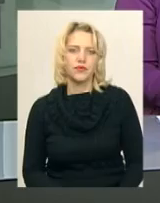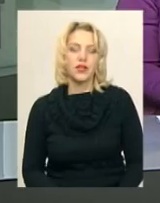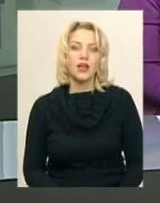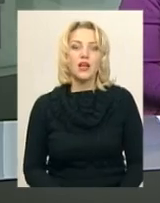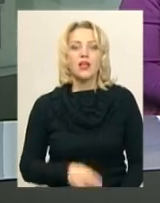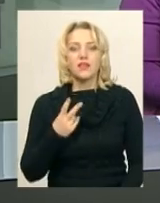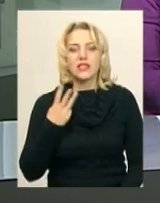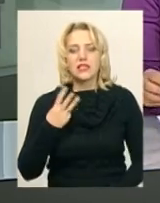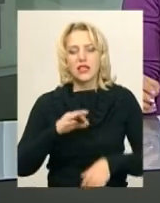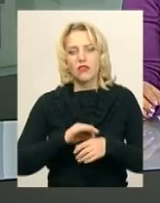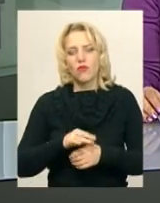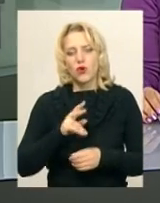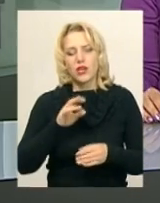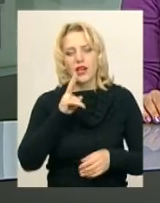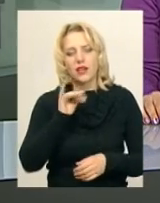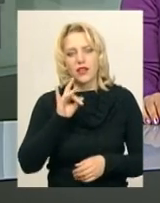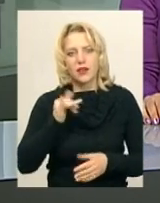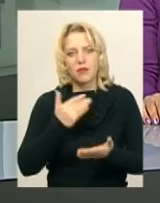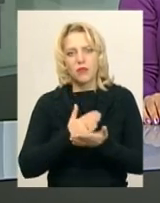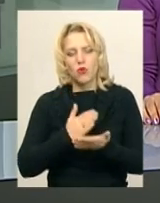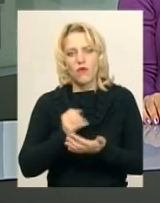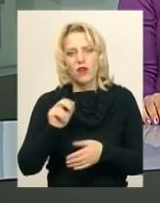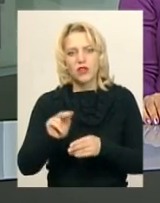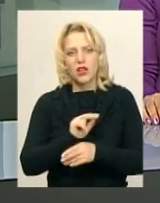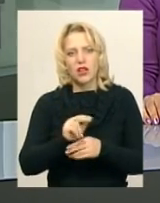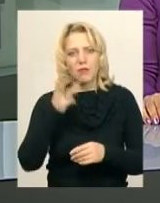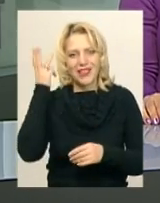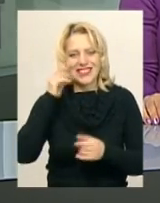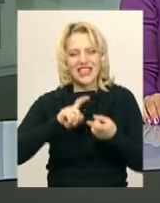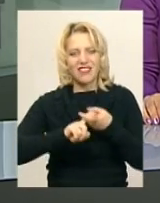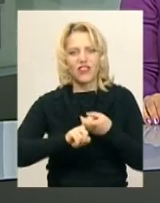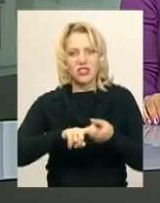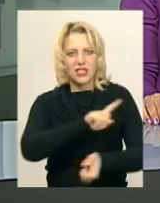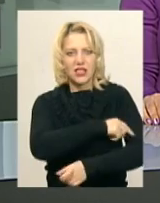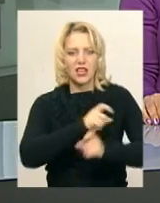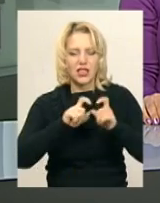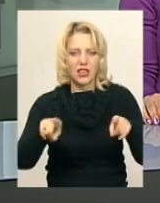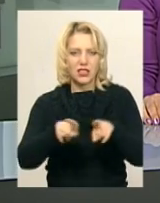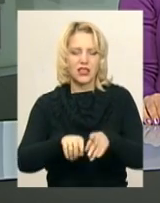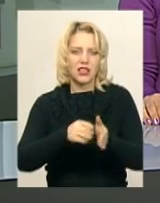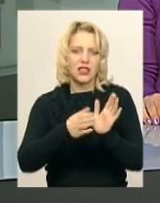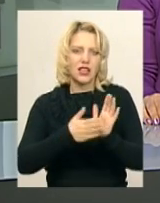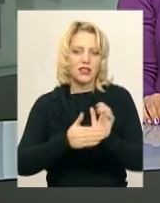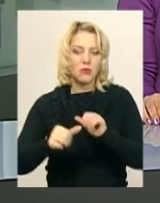23 хворих на кір перебувають на лікуванні у Хмельницькій інфекційній лікарні. Такі дані минулої доби. Про це повідомляє